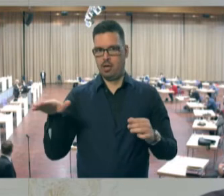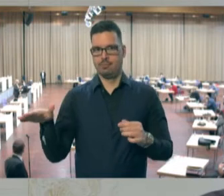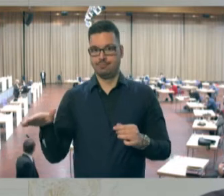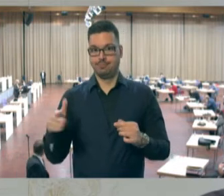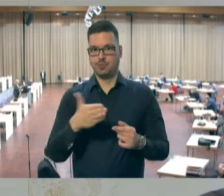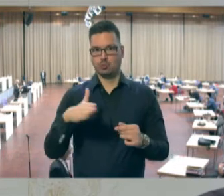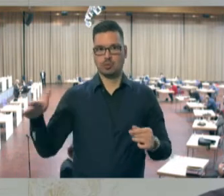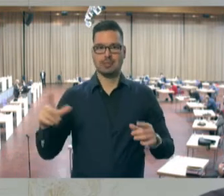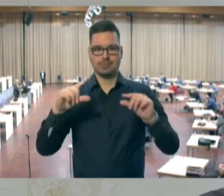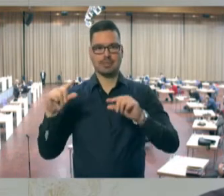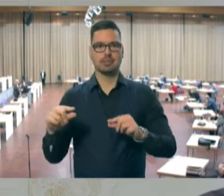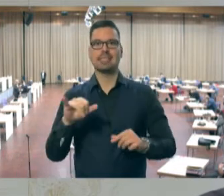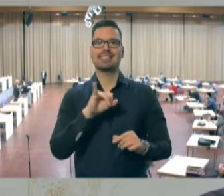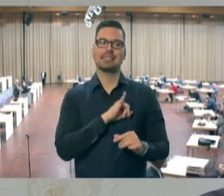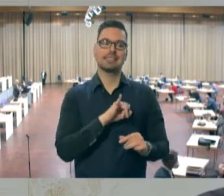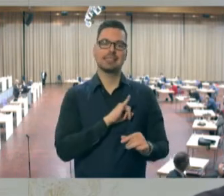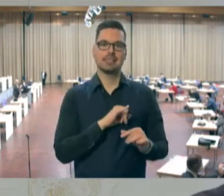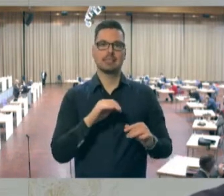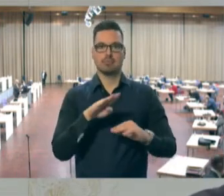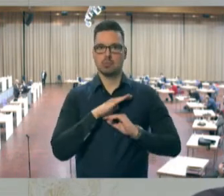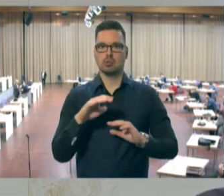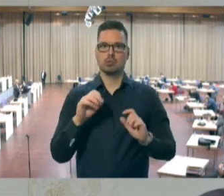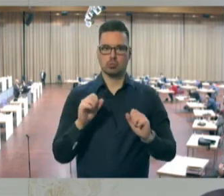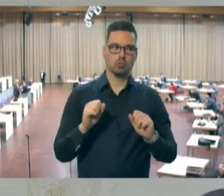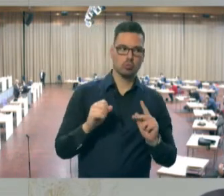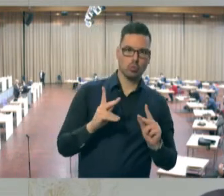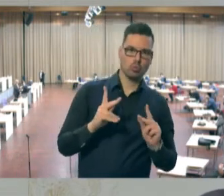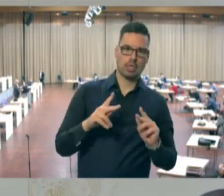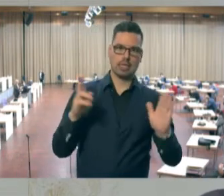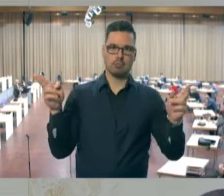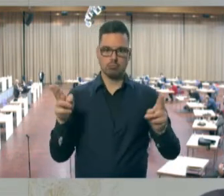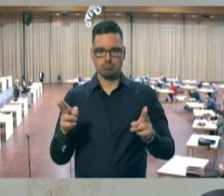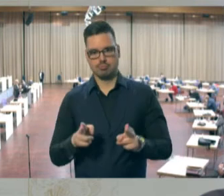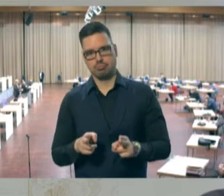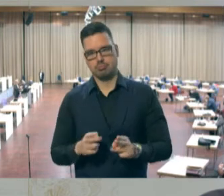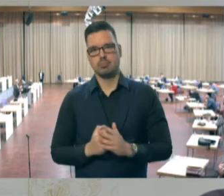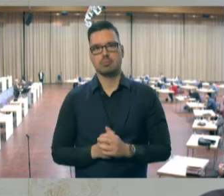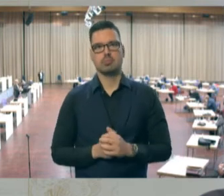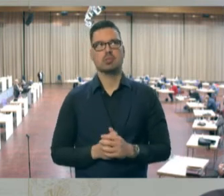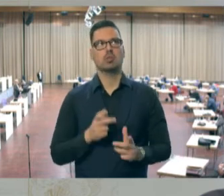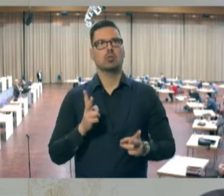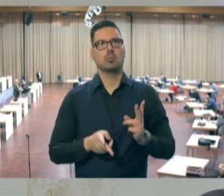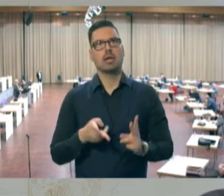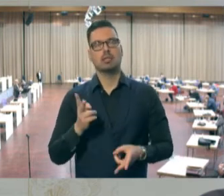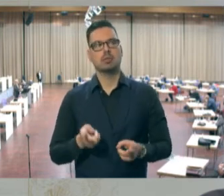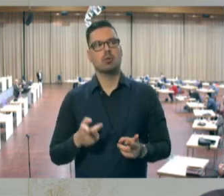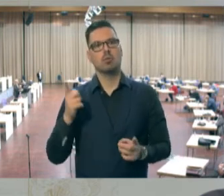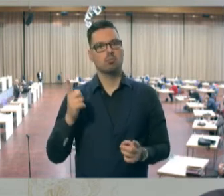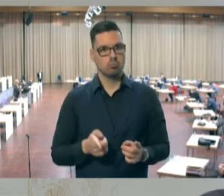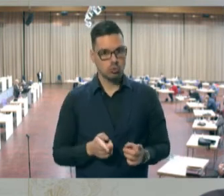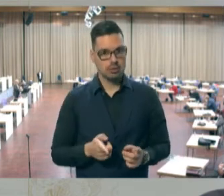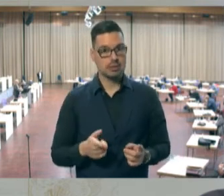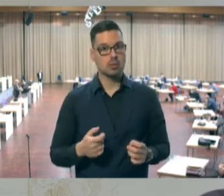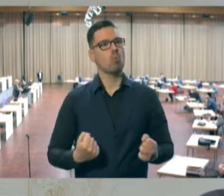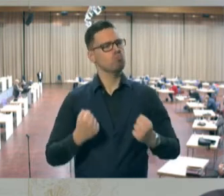Intensivbetten, sieht auch eher rückgehend aus, müssten wir eigentlich den